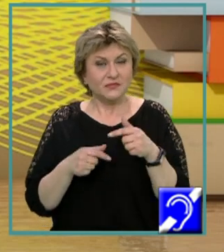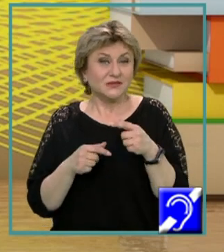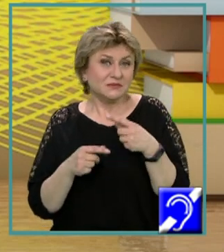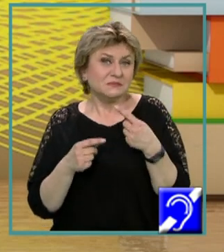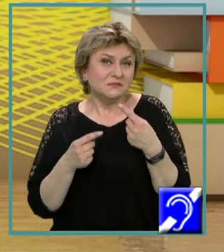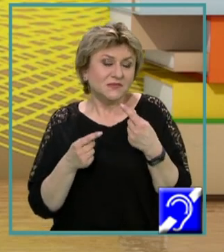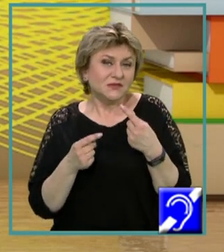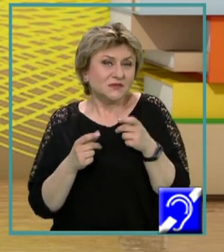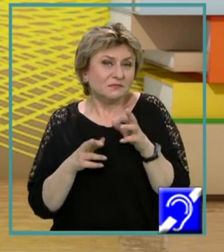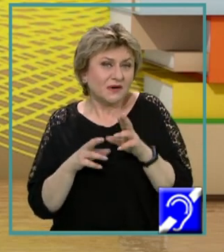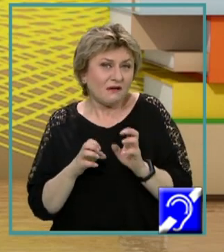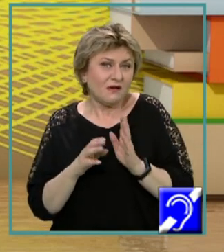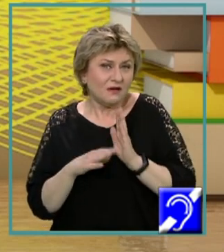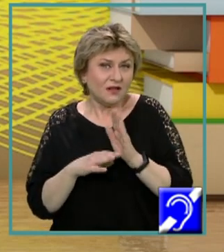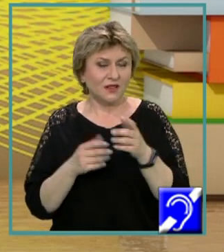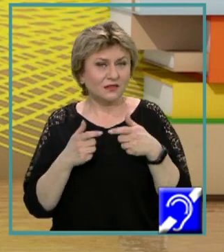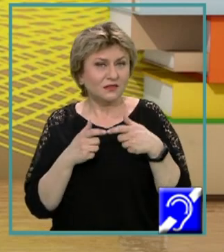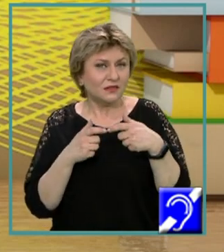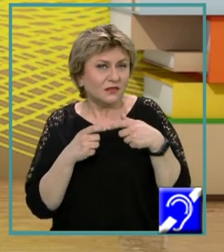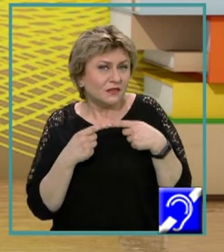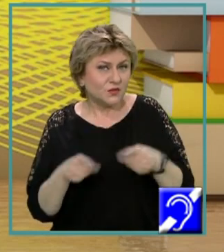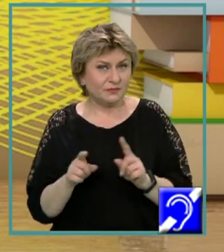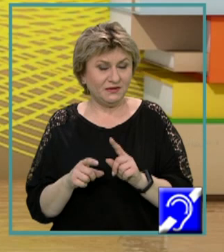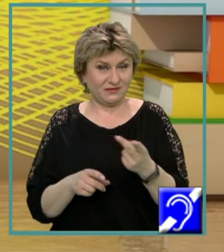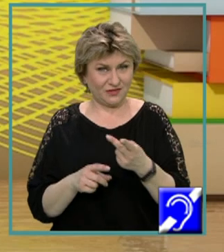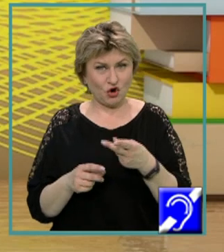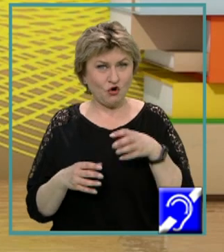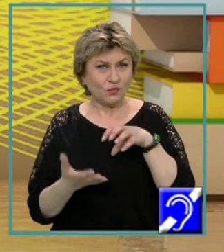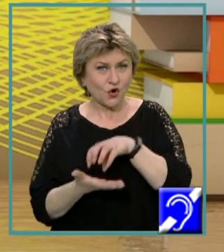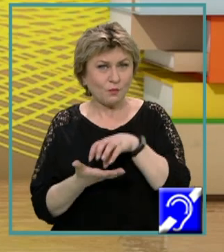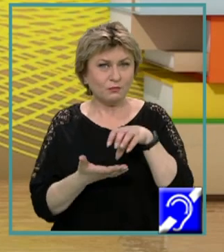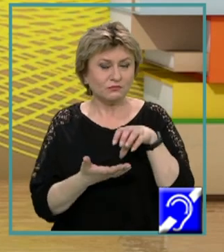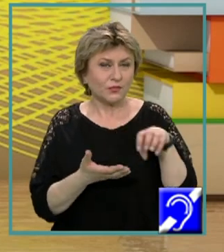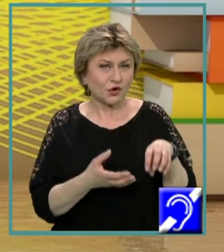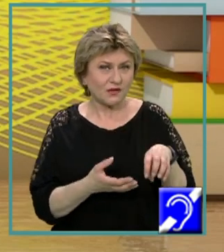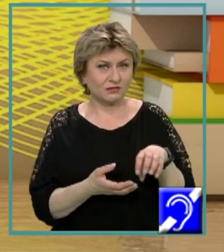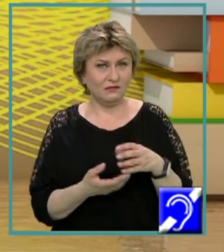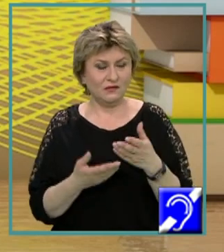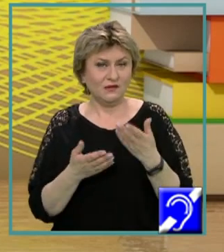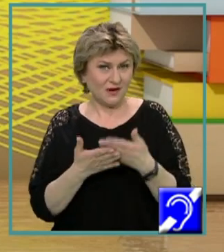de celelalte două componente, aceasta